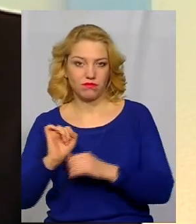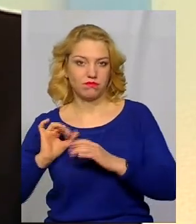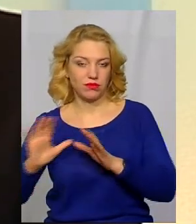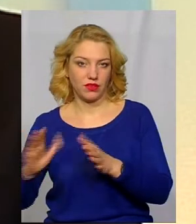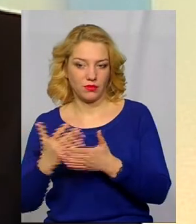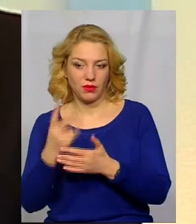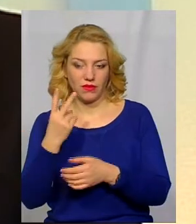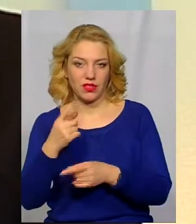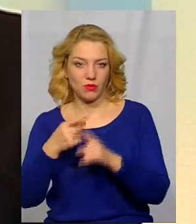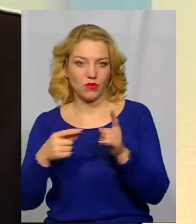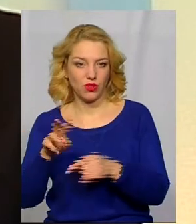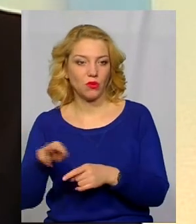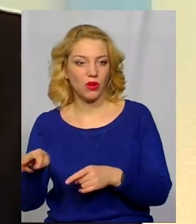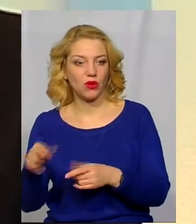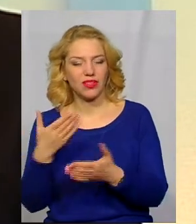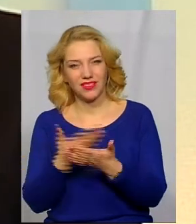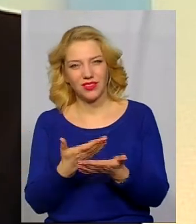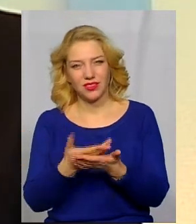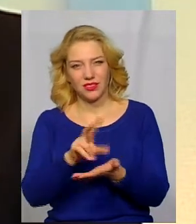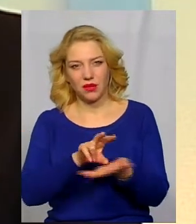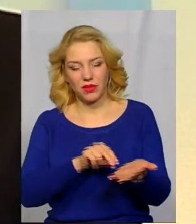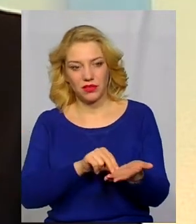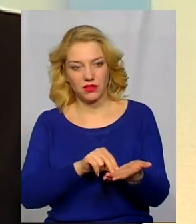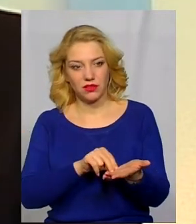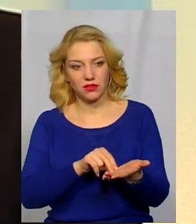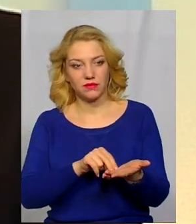там коштує 2,5 мільйона, ну, до прикладу, так.